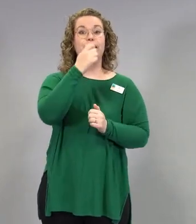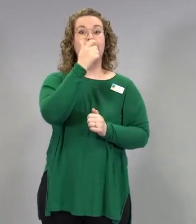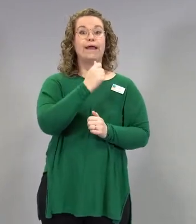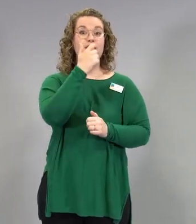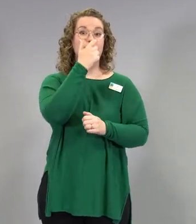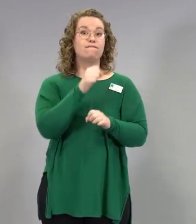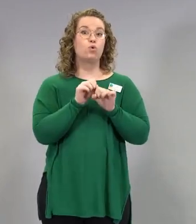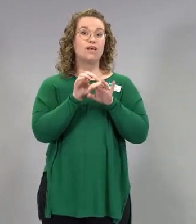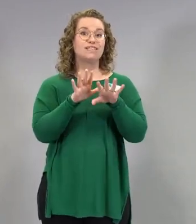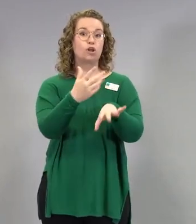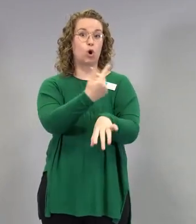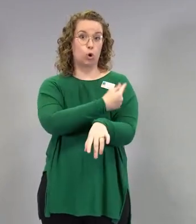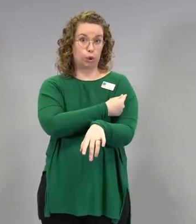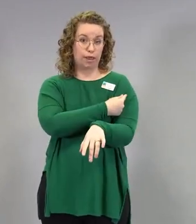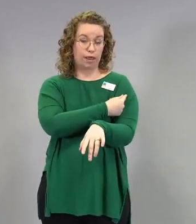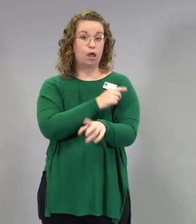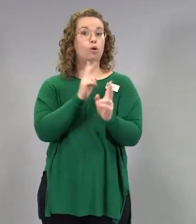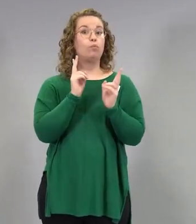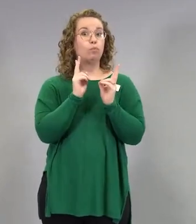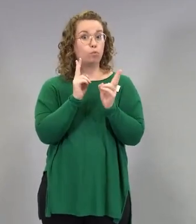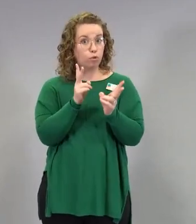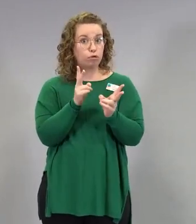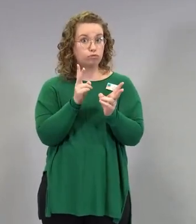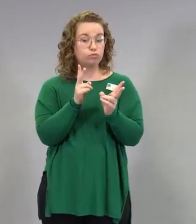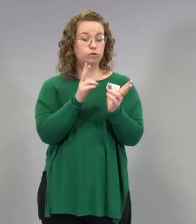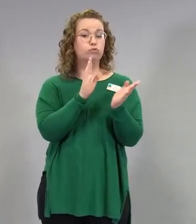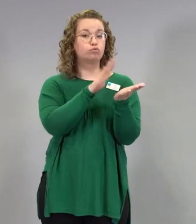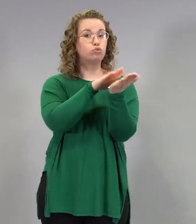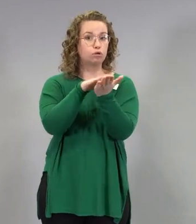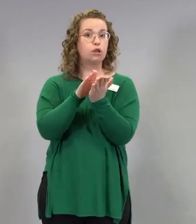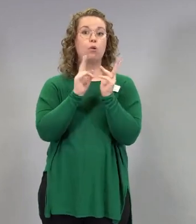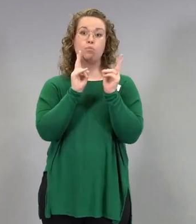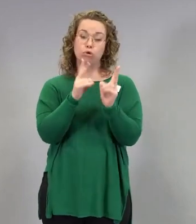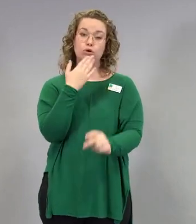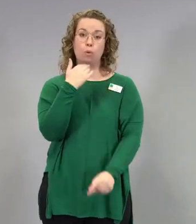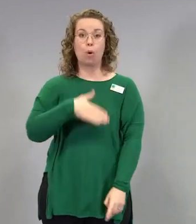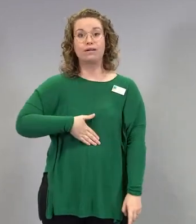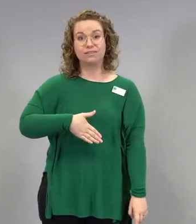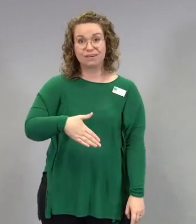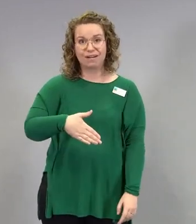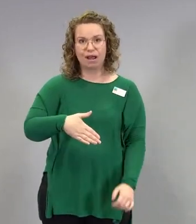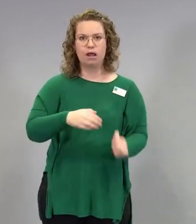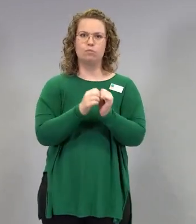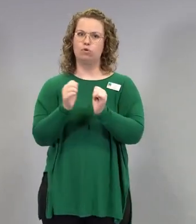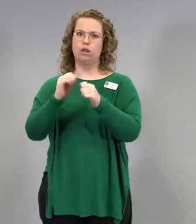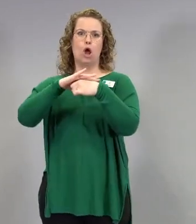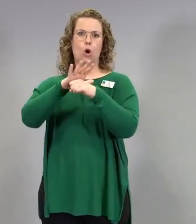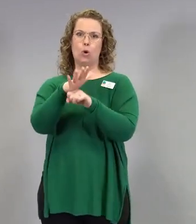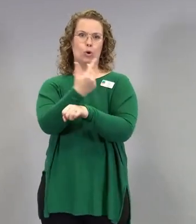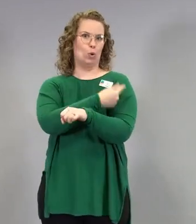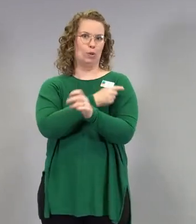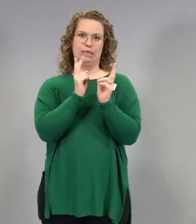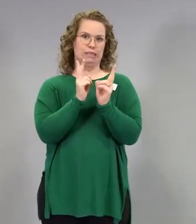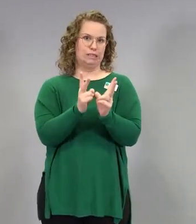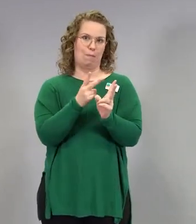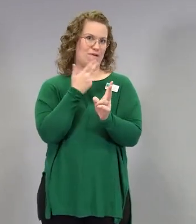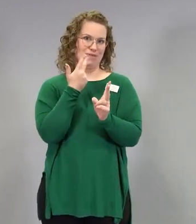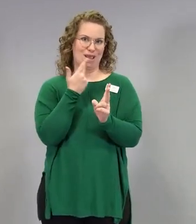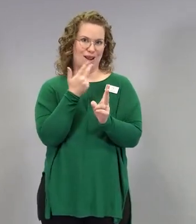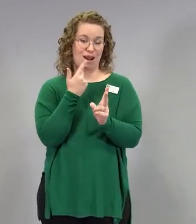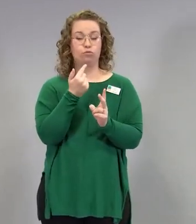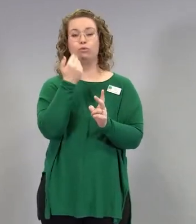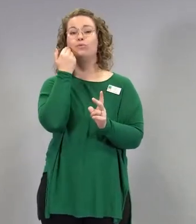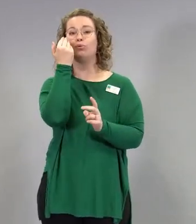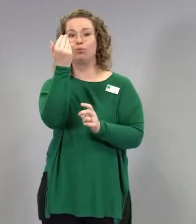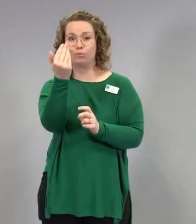suositellaan kaikille raskaana oleville influenssarokotetta, niin sellaista meillä ei vielä koronarokotteen suhteen ole, mutta aika näyttää,